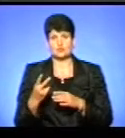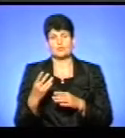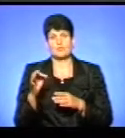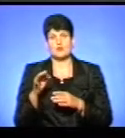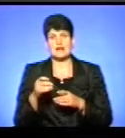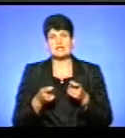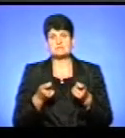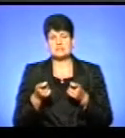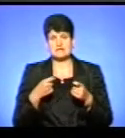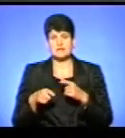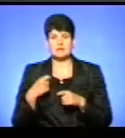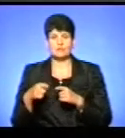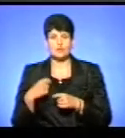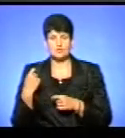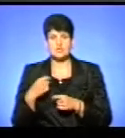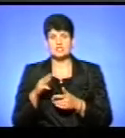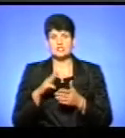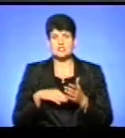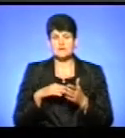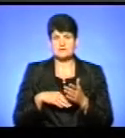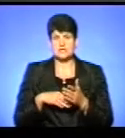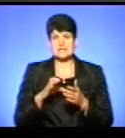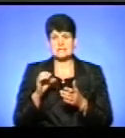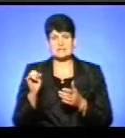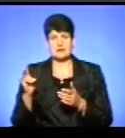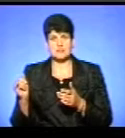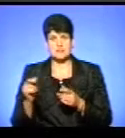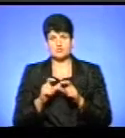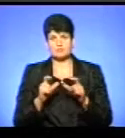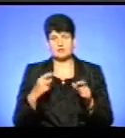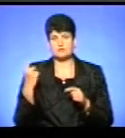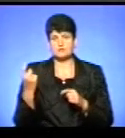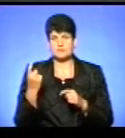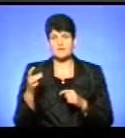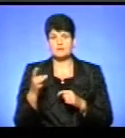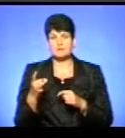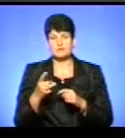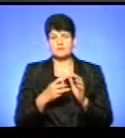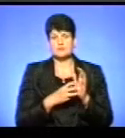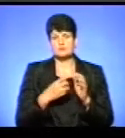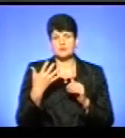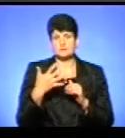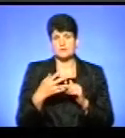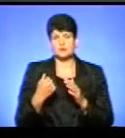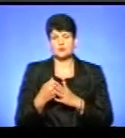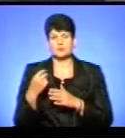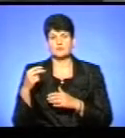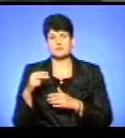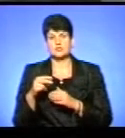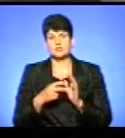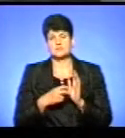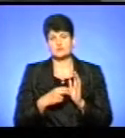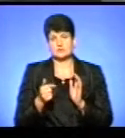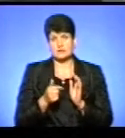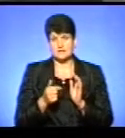правопорушення, штрафні санкції для суб'єктів розпалювання в розмірі від 850 до 1700 гривень. Ми